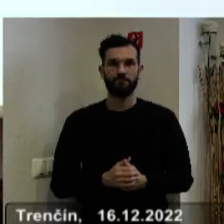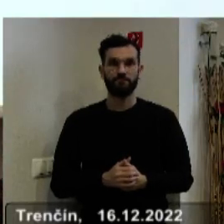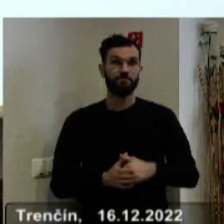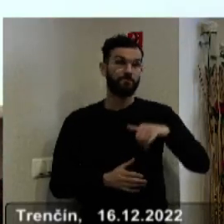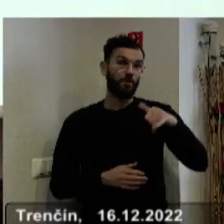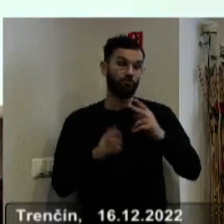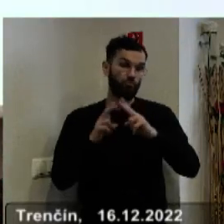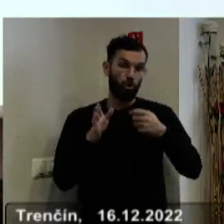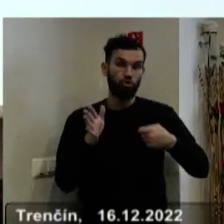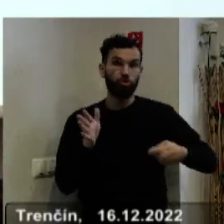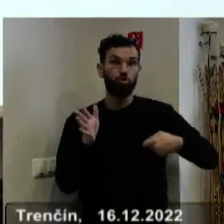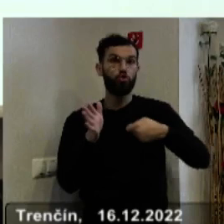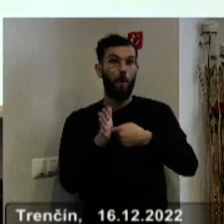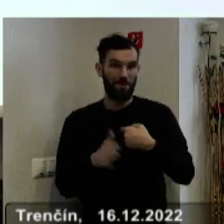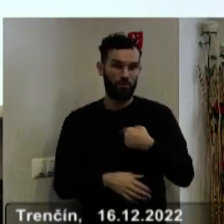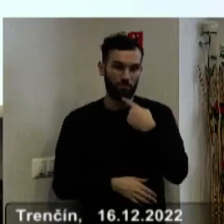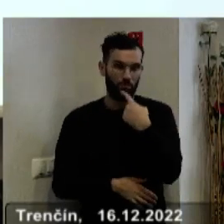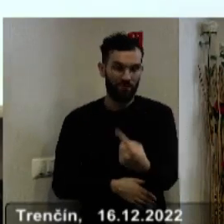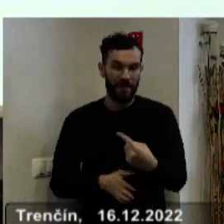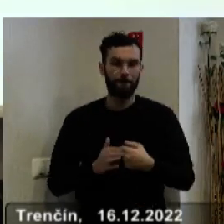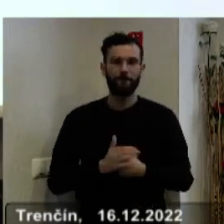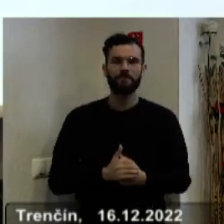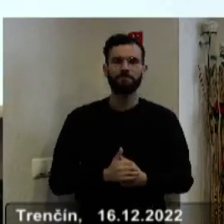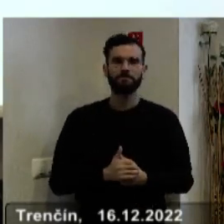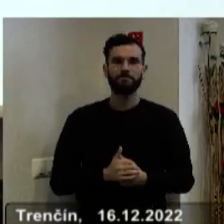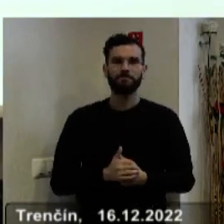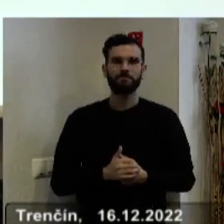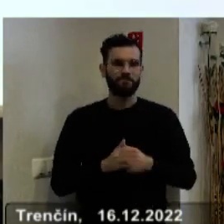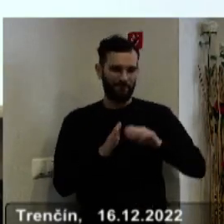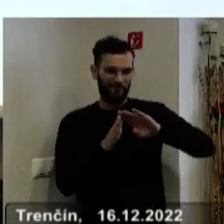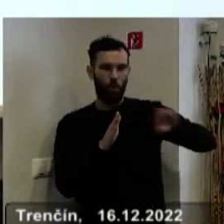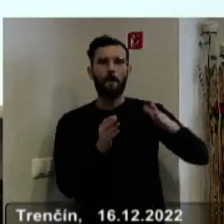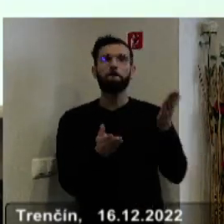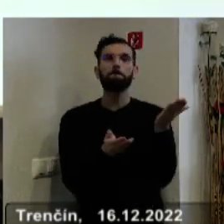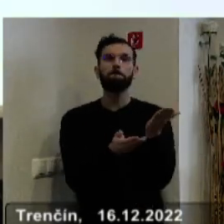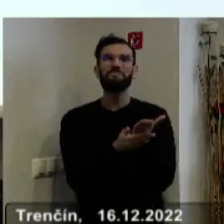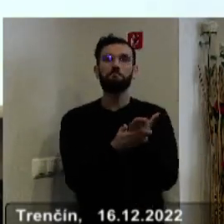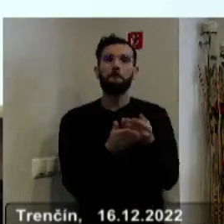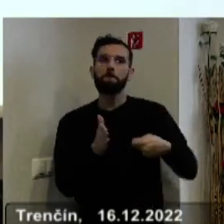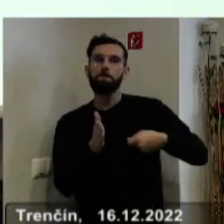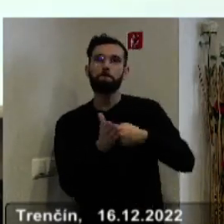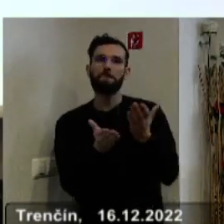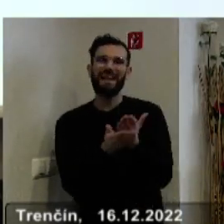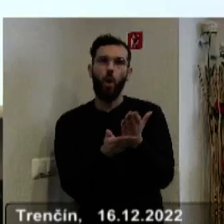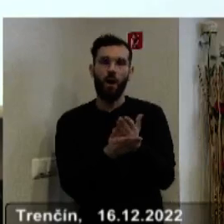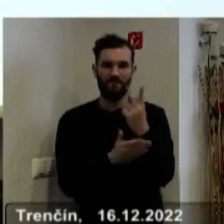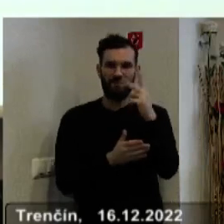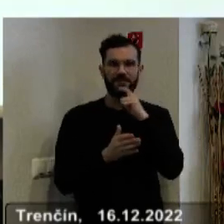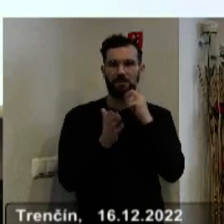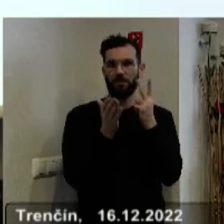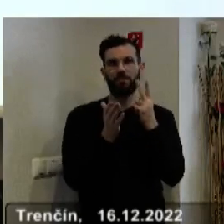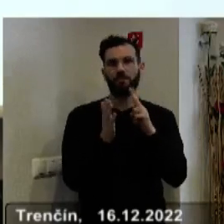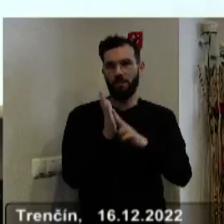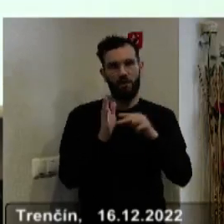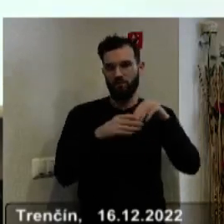Ešte môžem doplniť, že v podstate vyňali sme prílohy a prílohy nie sú súčasťou VZN, ale pre